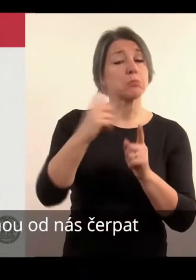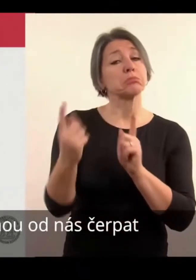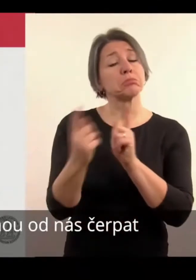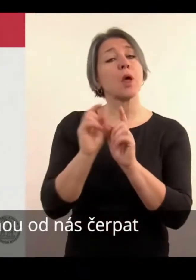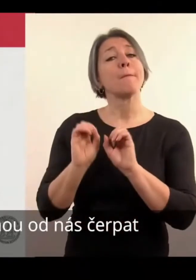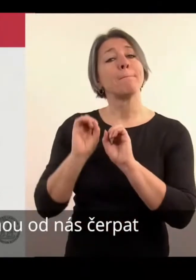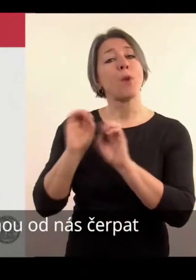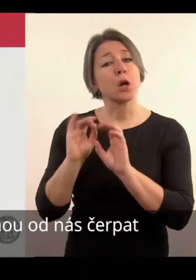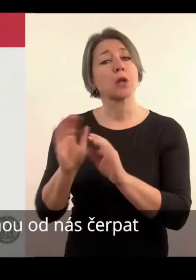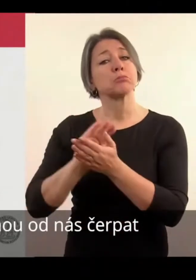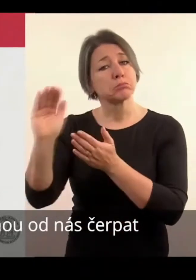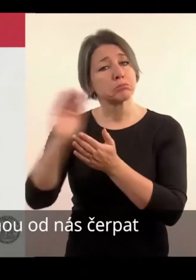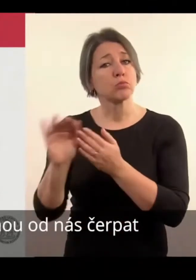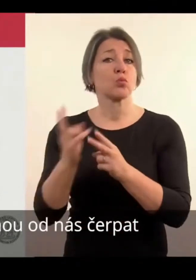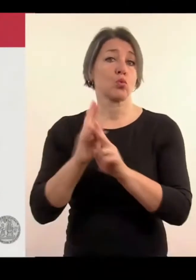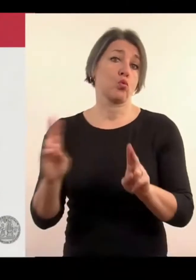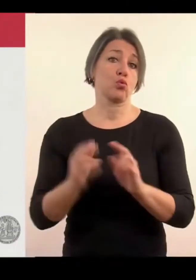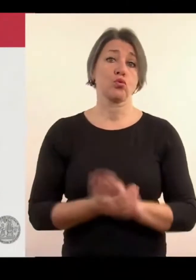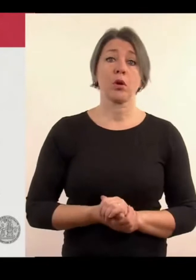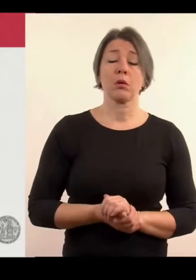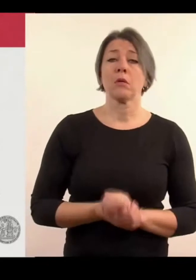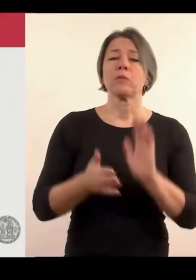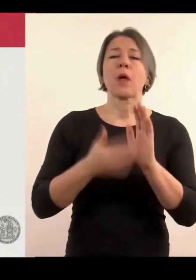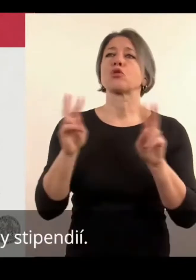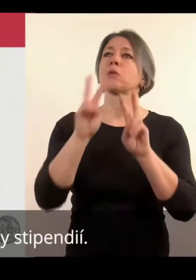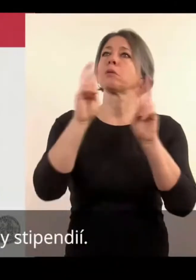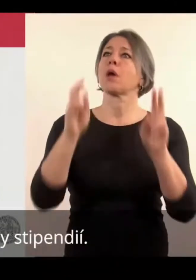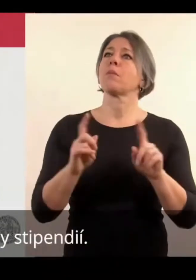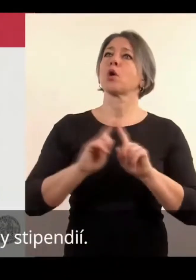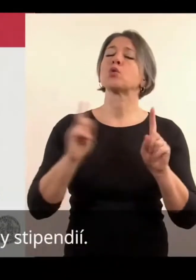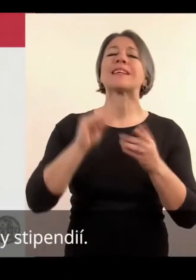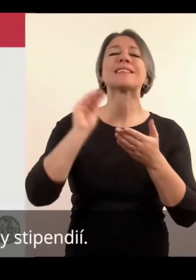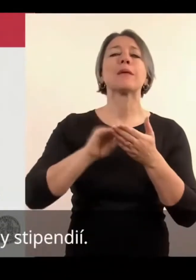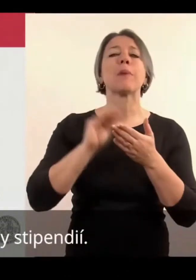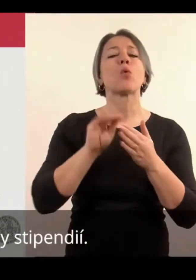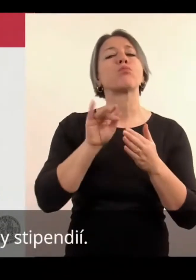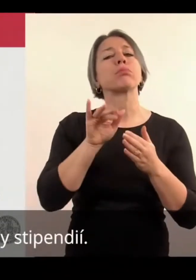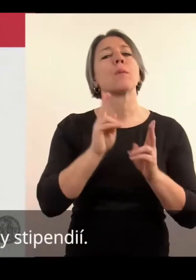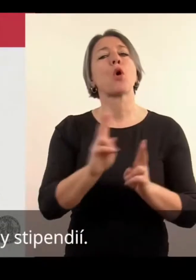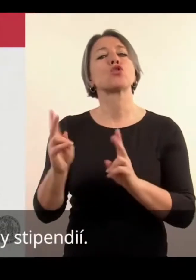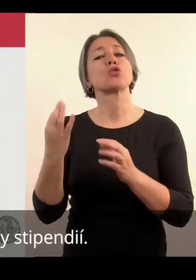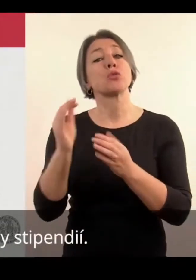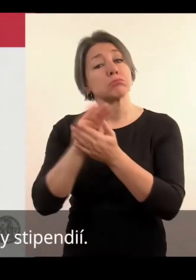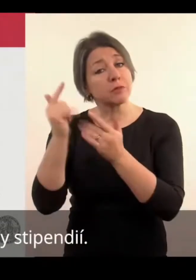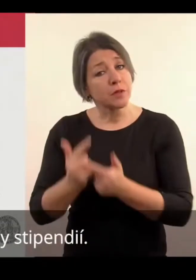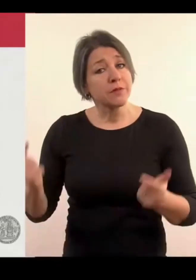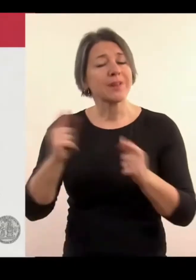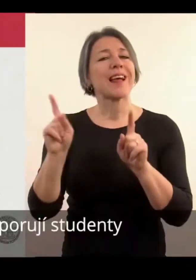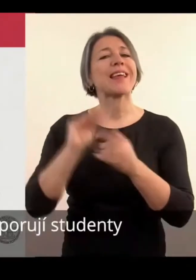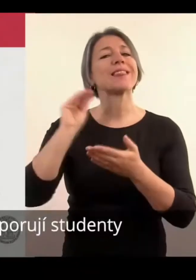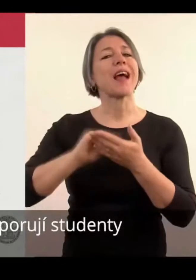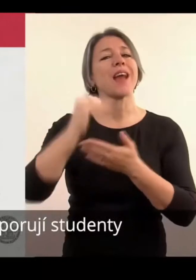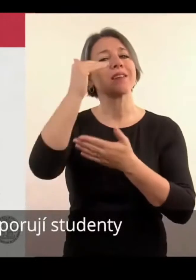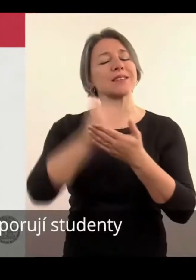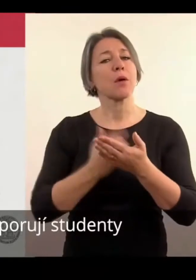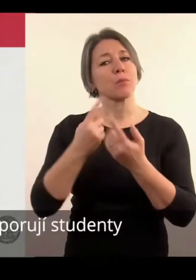čerpat porademství, a to třeba na téma, jaké jsou druhy stipendií. Máme seznam nadací,